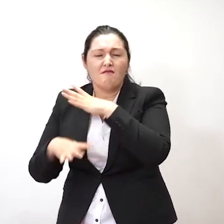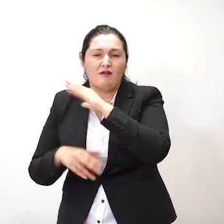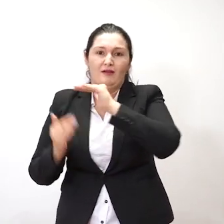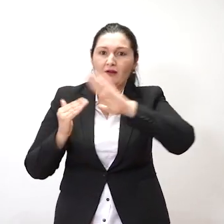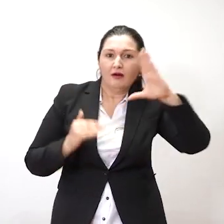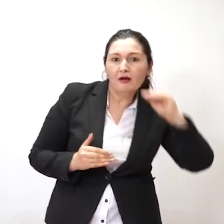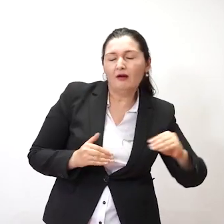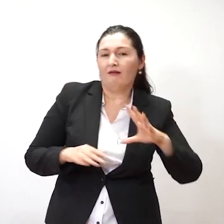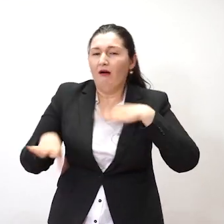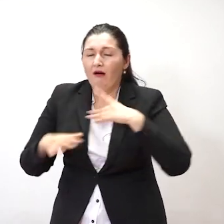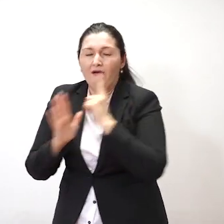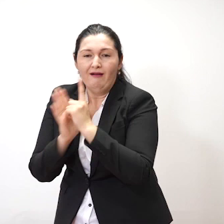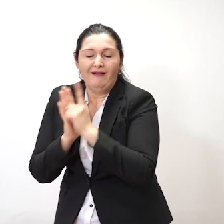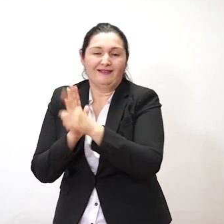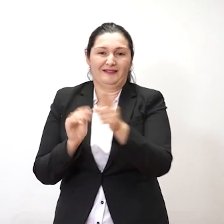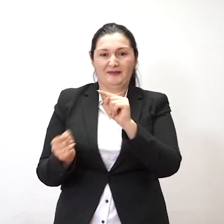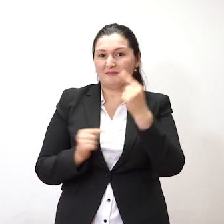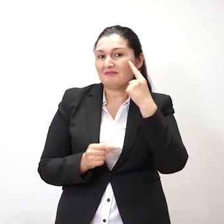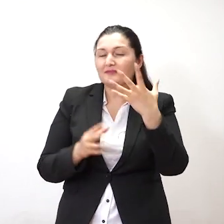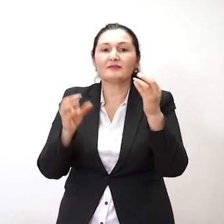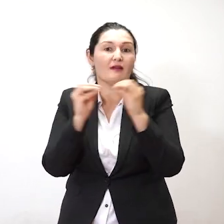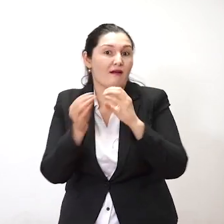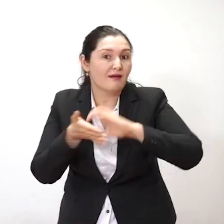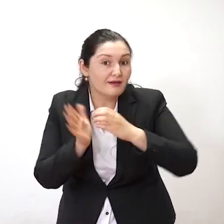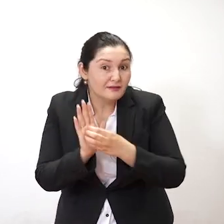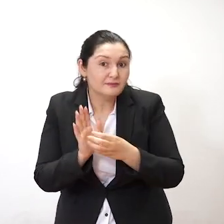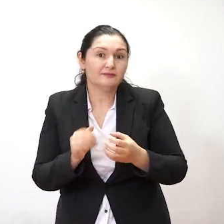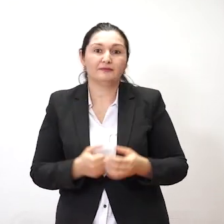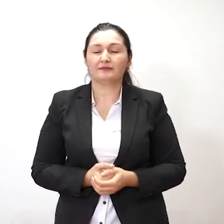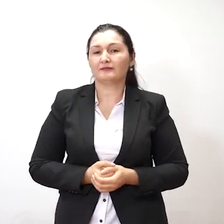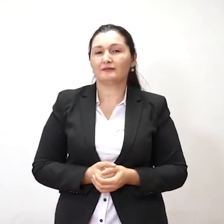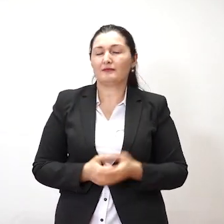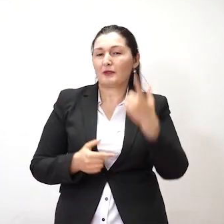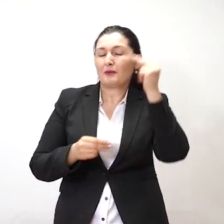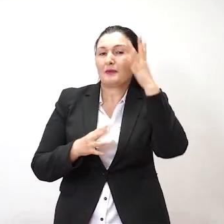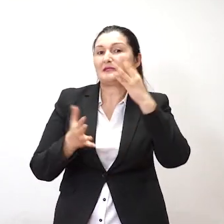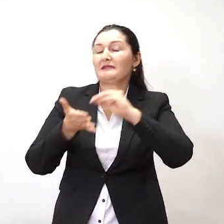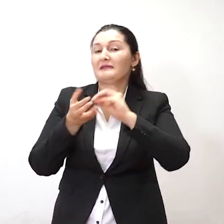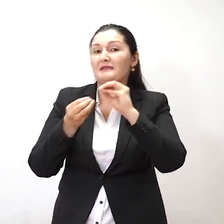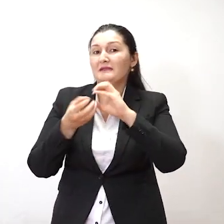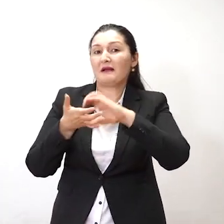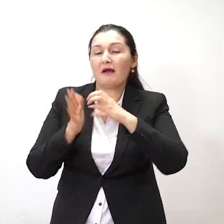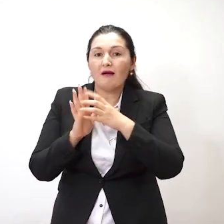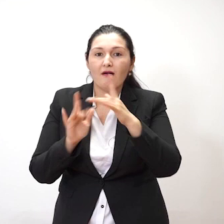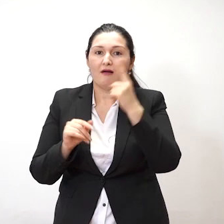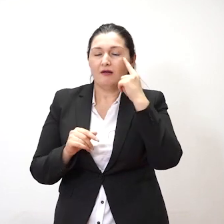به برای باستی با نورد شما تأثیر کرید اینجا